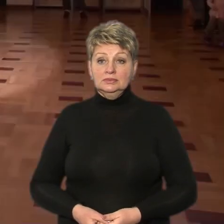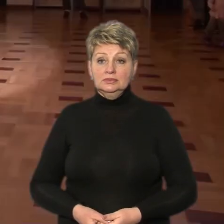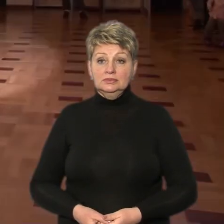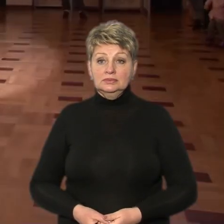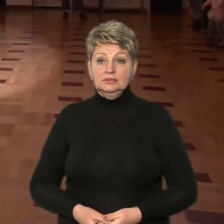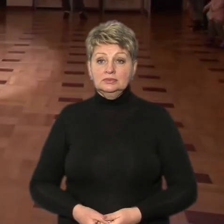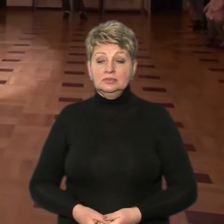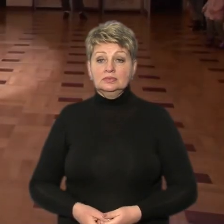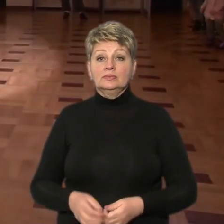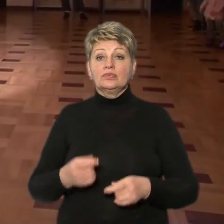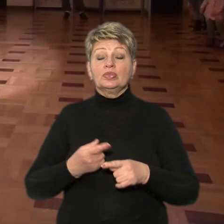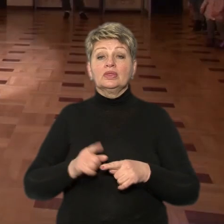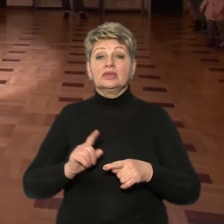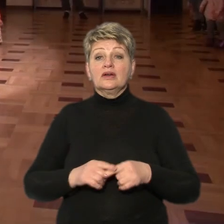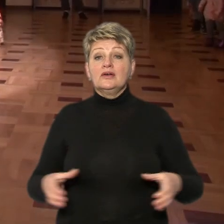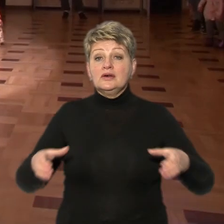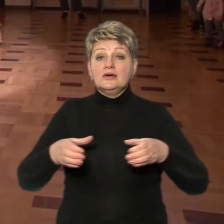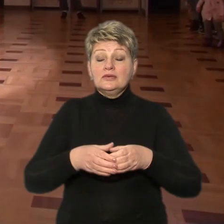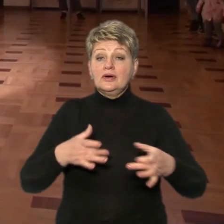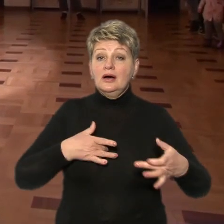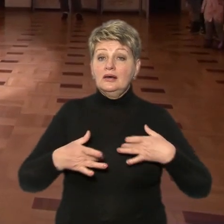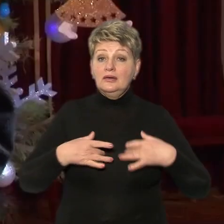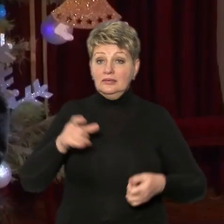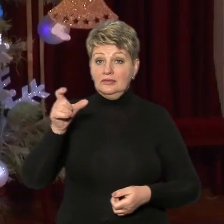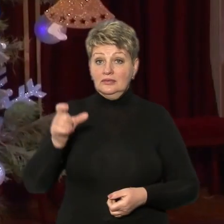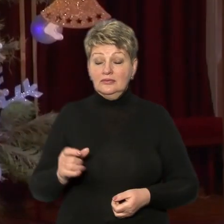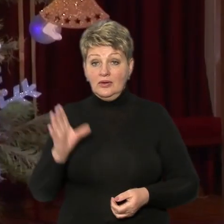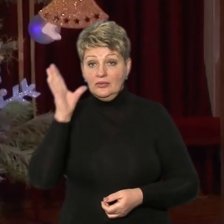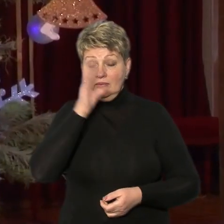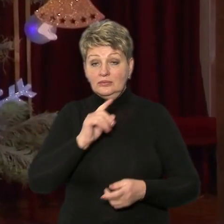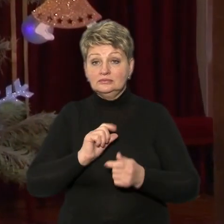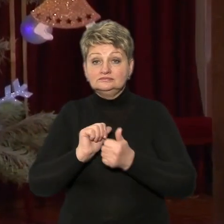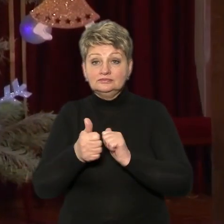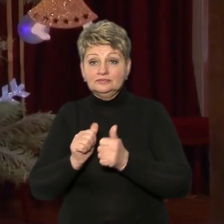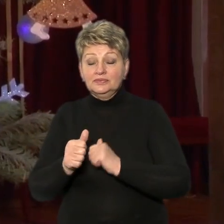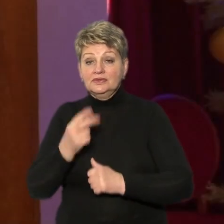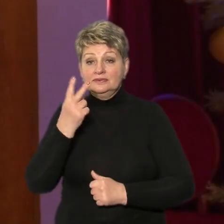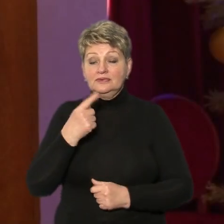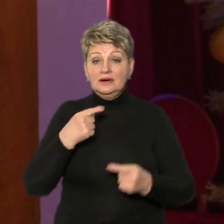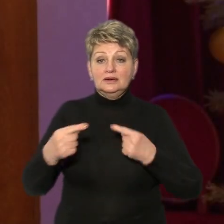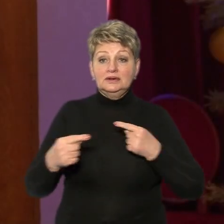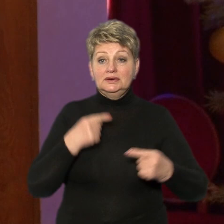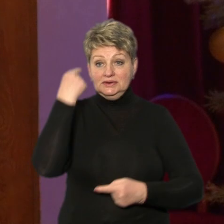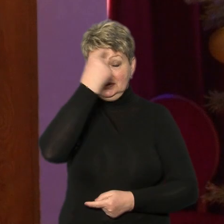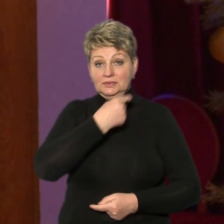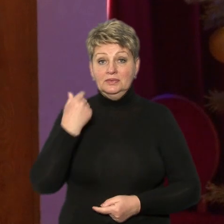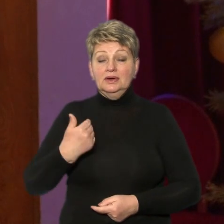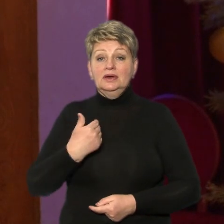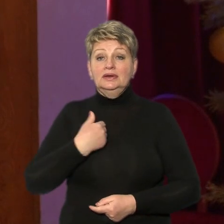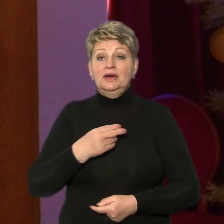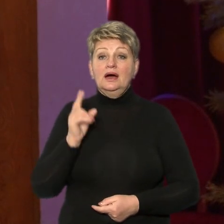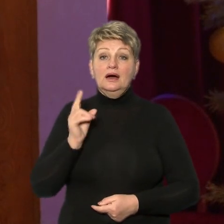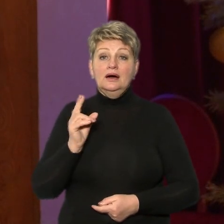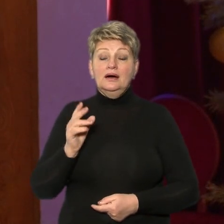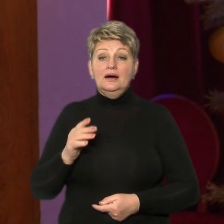У вертепі актор Денис Близнюк, говорить, встигає перевтілитися у два різних образи. Я граю колядника,